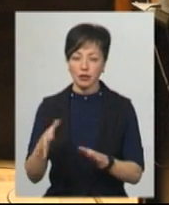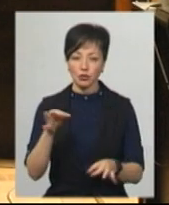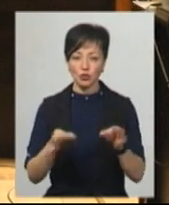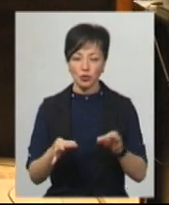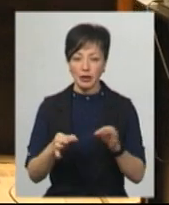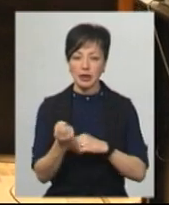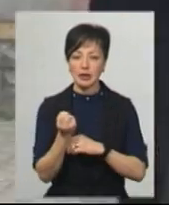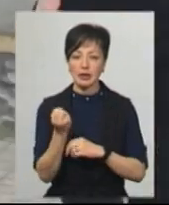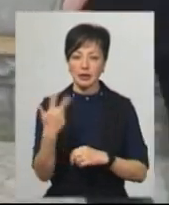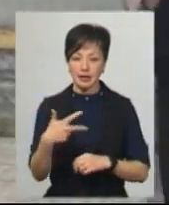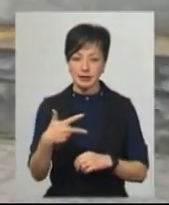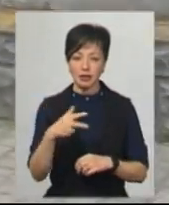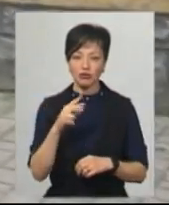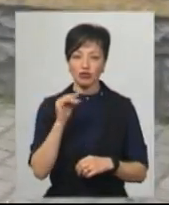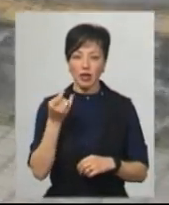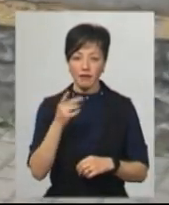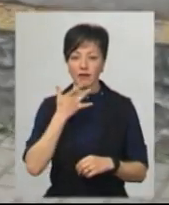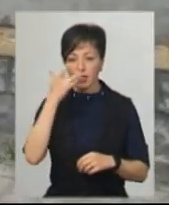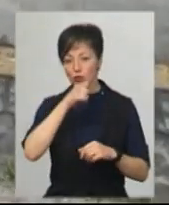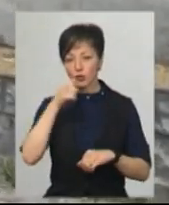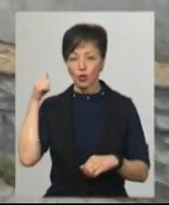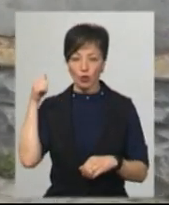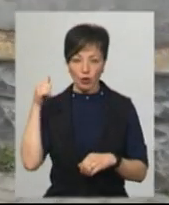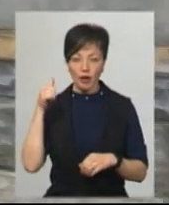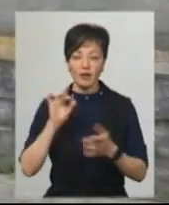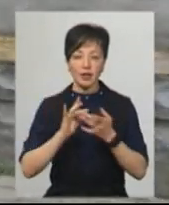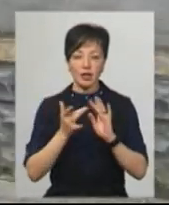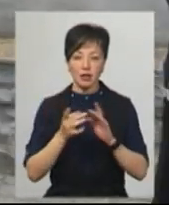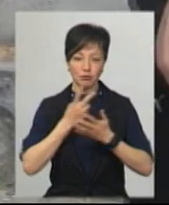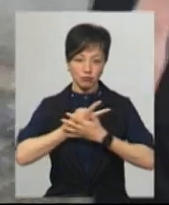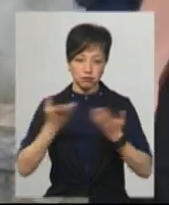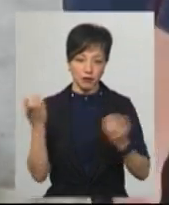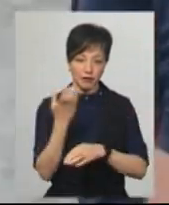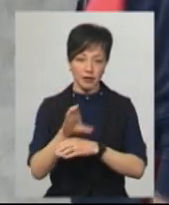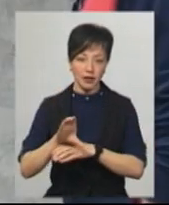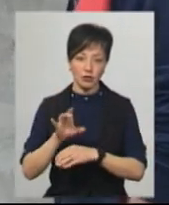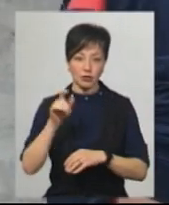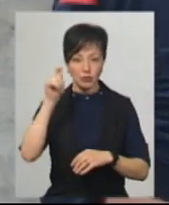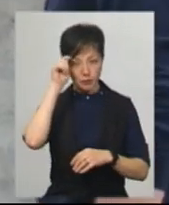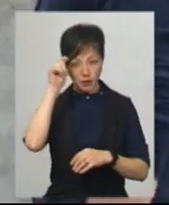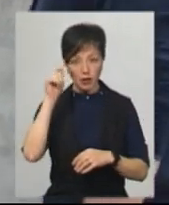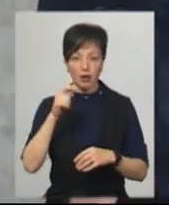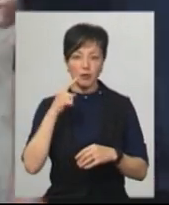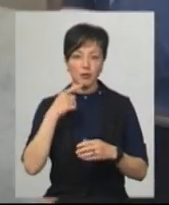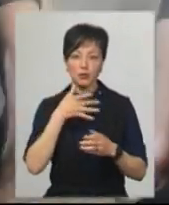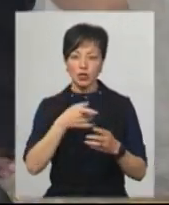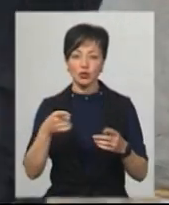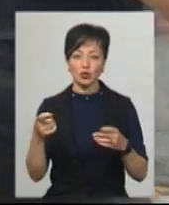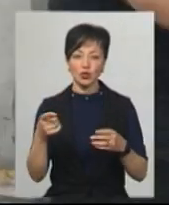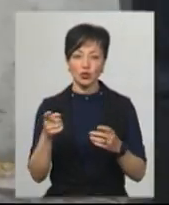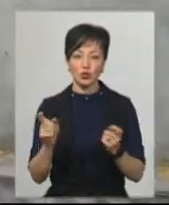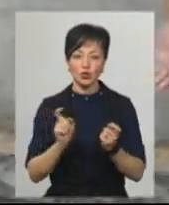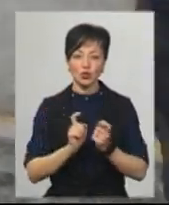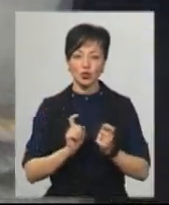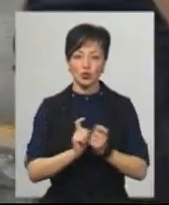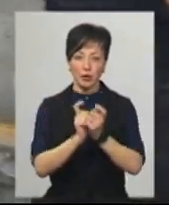засідання на 30 червня. Нагадаю, влітку минулого року в соціальних мережах оприлюднили відео, блогер Артур Сороченко під час суперечки з ветераном